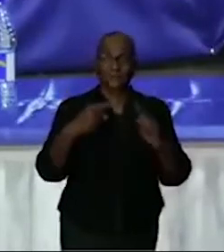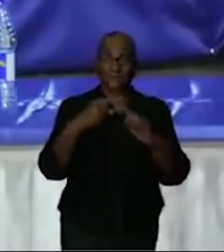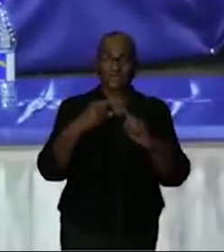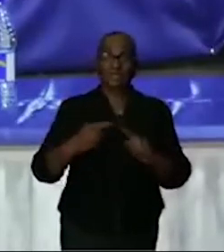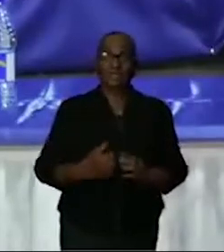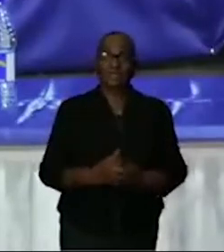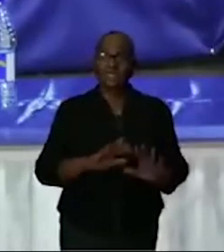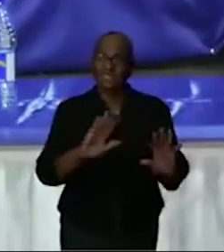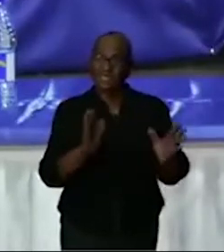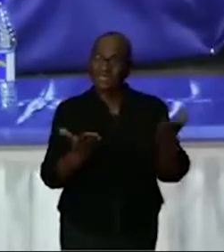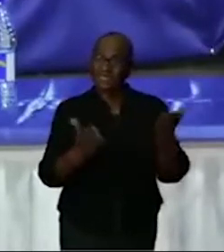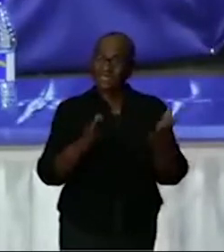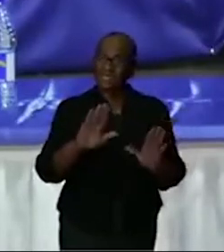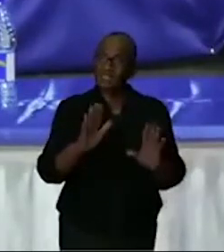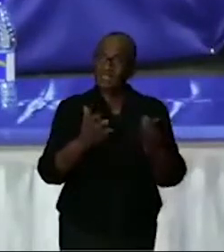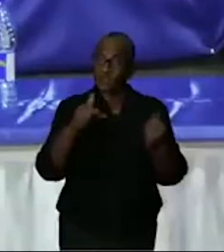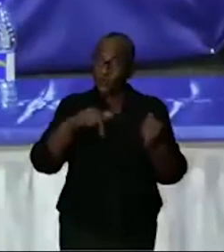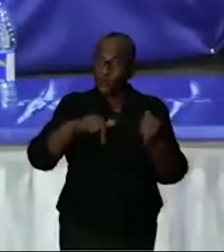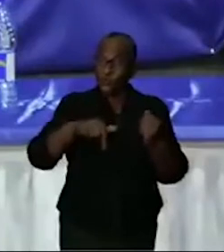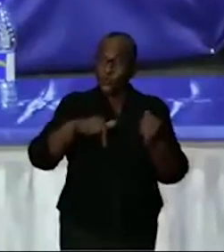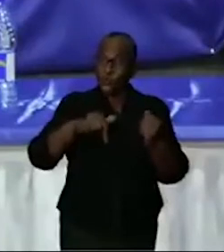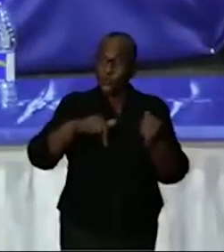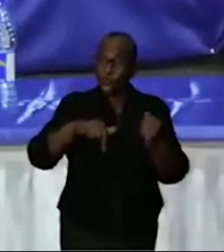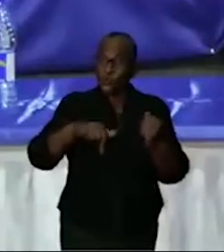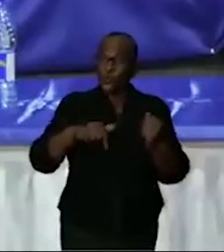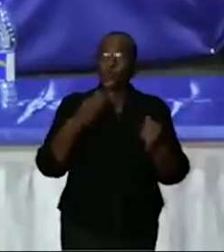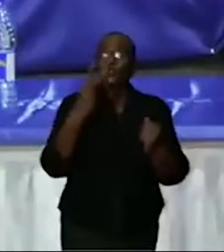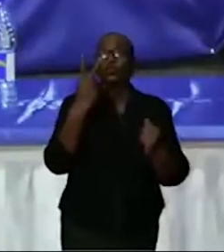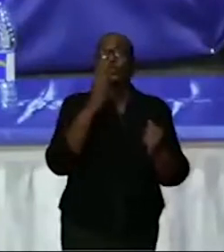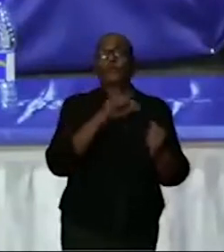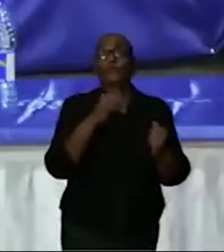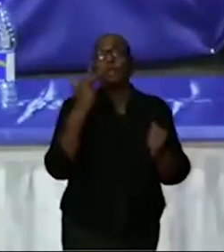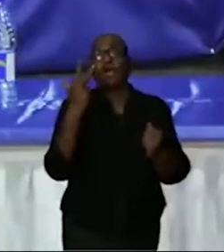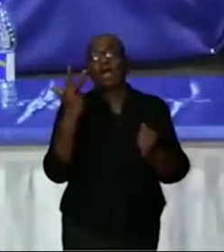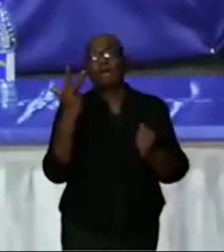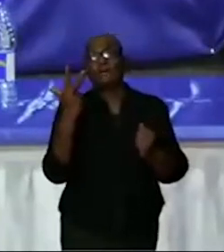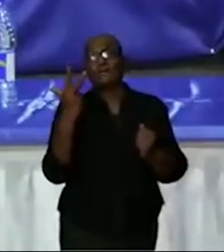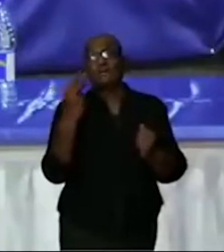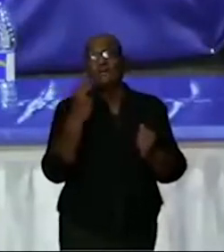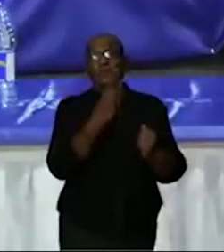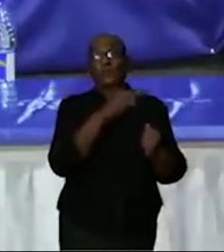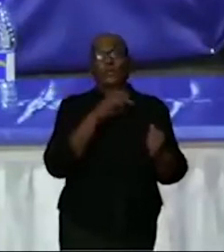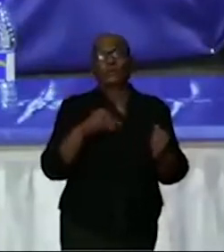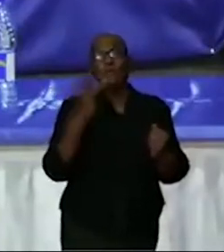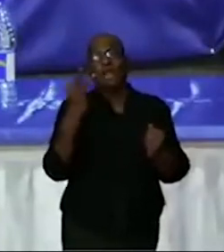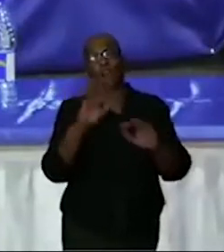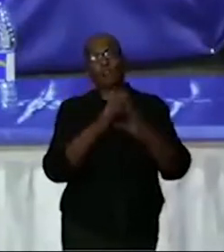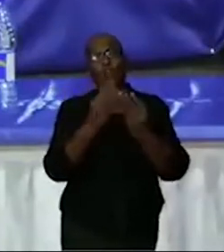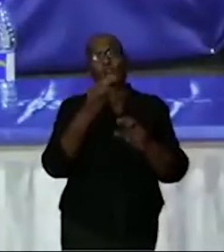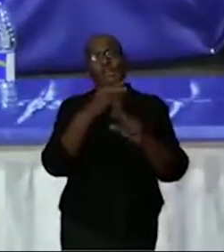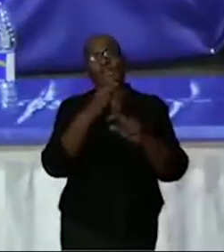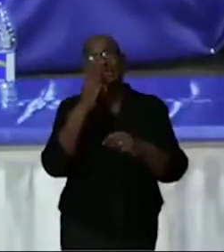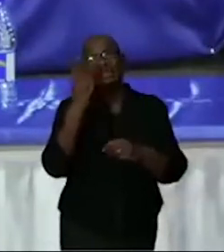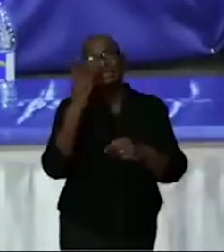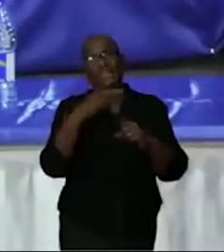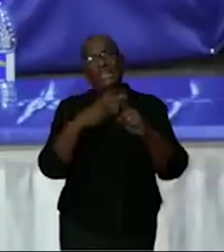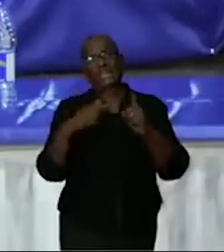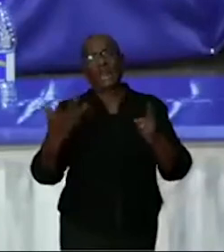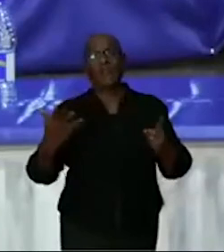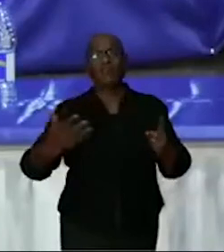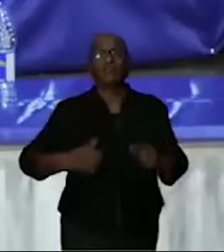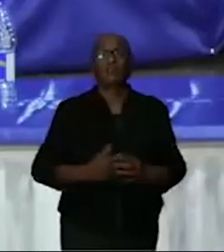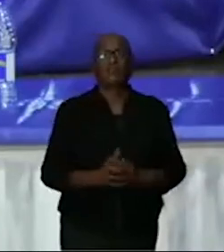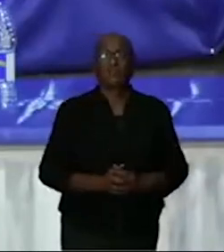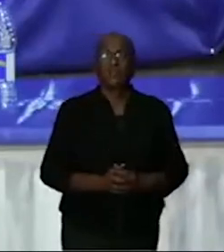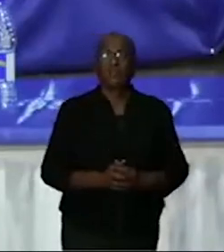De gemiddelde R op dit ogenblik is 2,8. Maar het varieert van 2,8 tot 3,5. We hebben verschillende berekeningen.